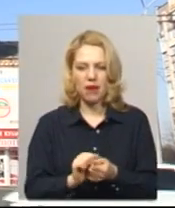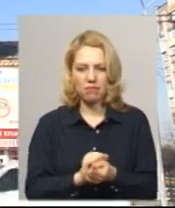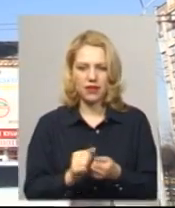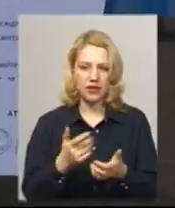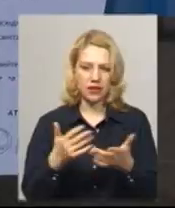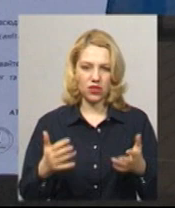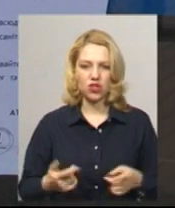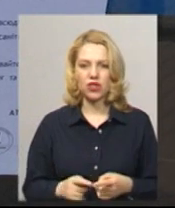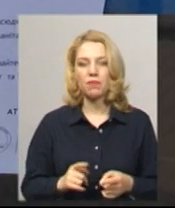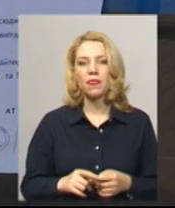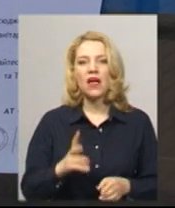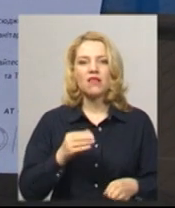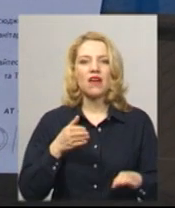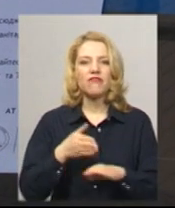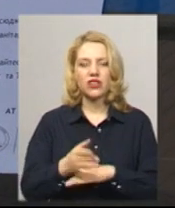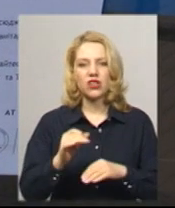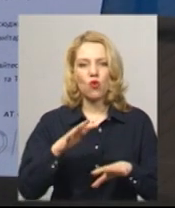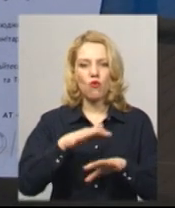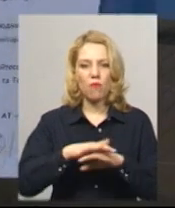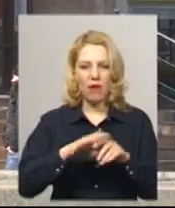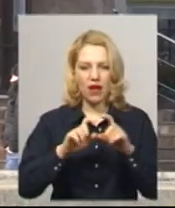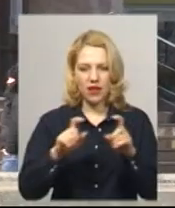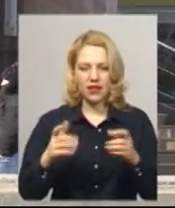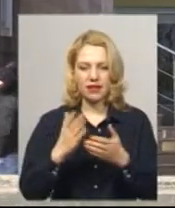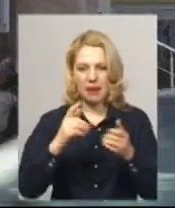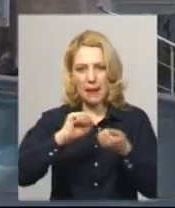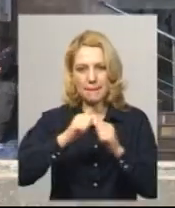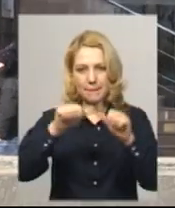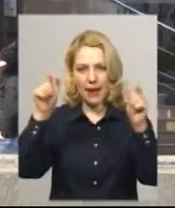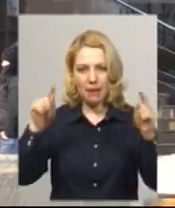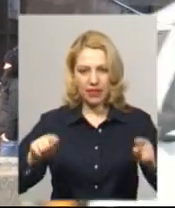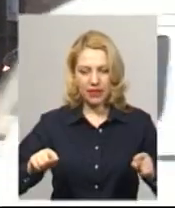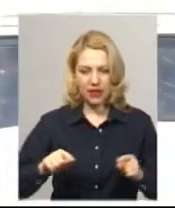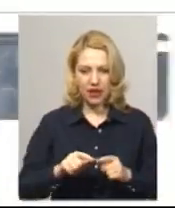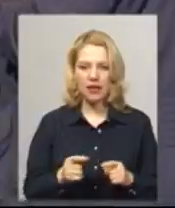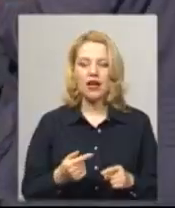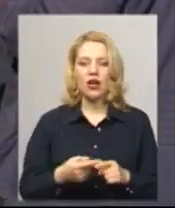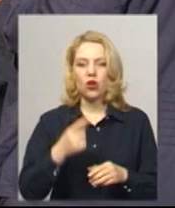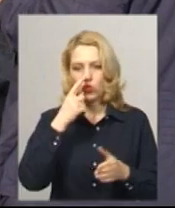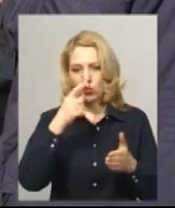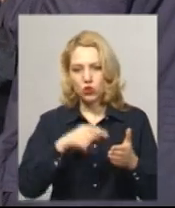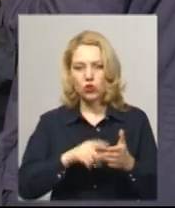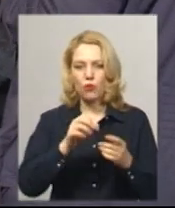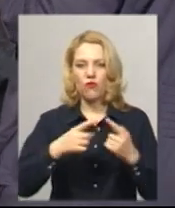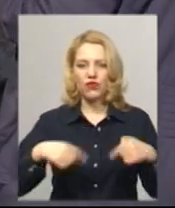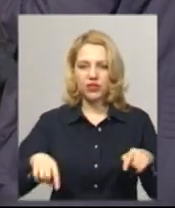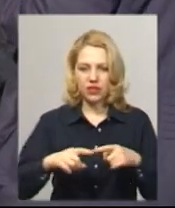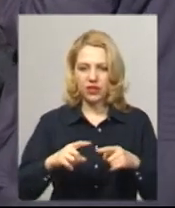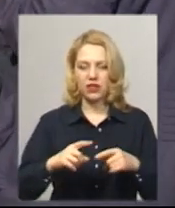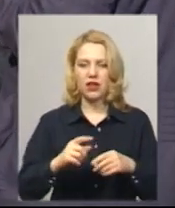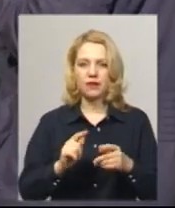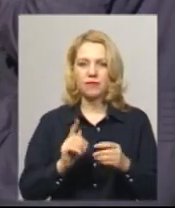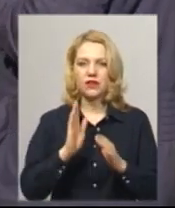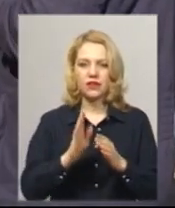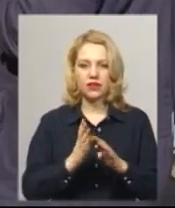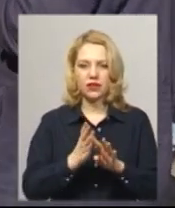ущадбанку пам'ятка, в якій поперечені для зниження ризику розповсюдження вірусних захворювань доступ до відділення обмежено. Охоронець пропускає